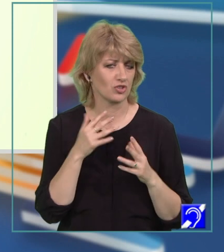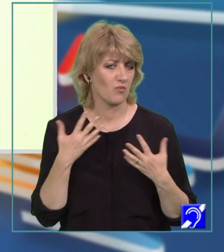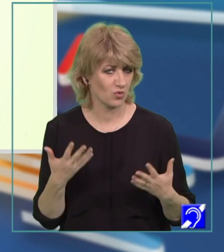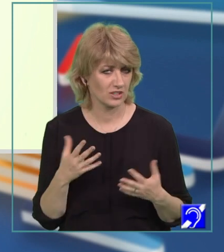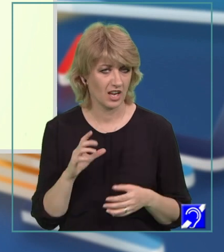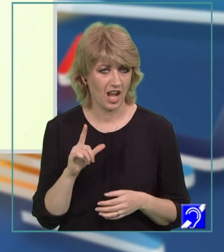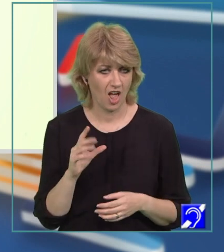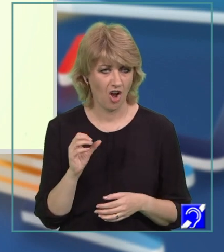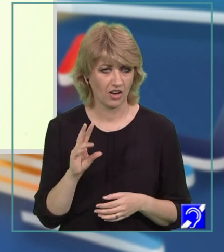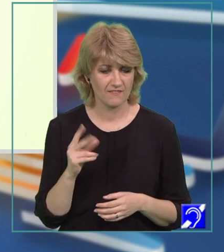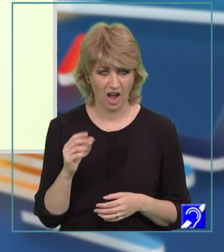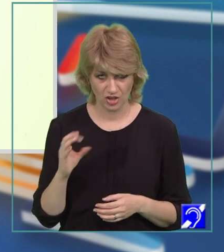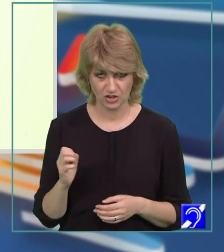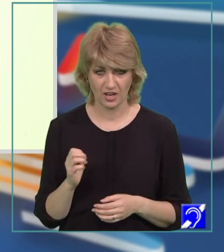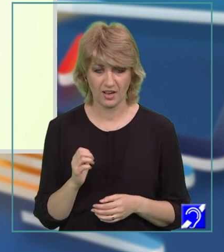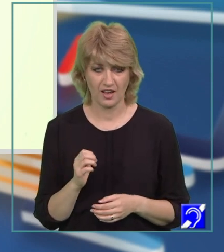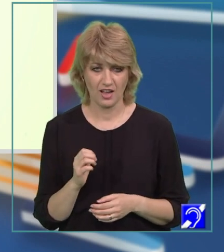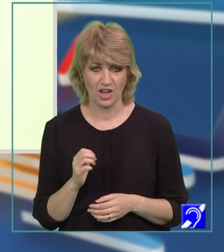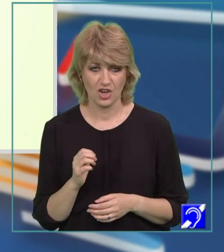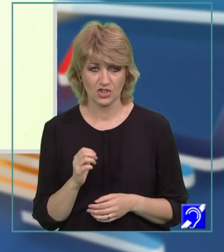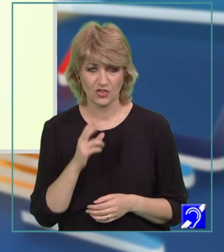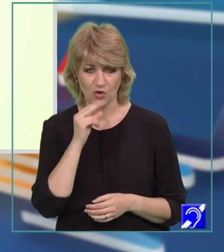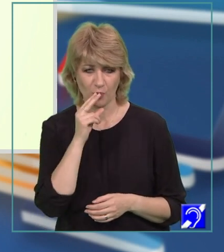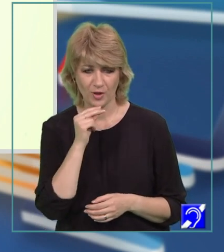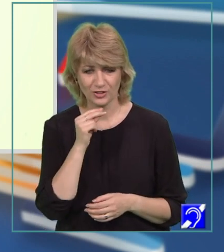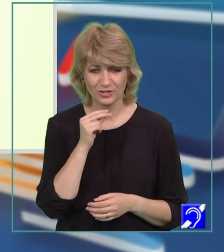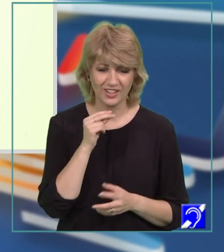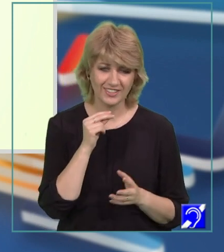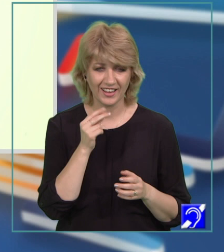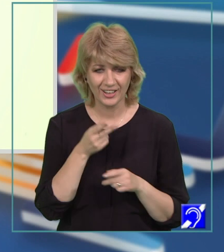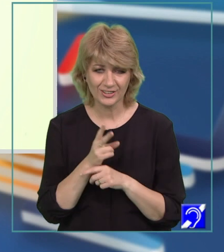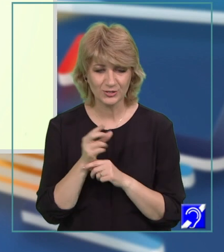Amuzantă pentru că vorbește stâlcit limba română.